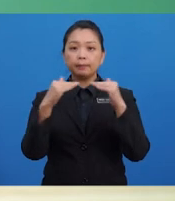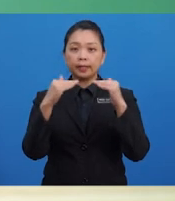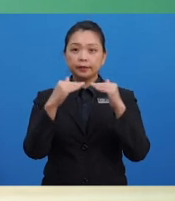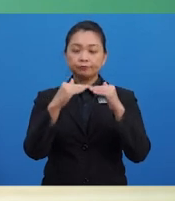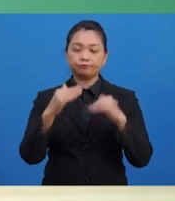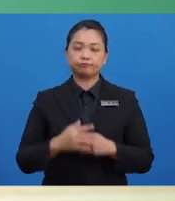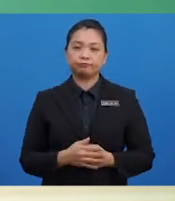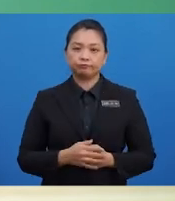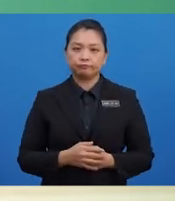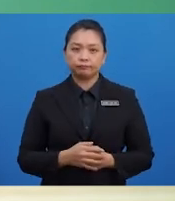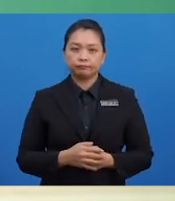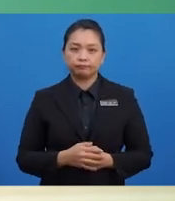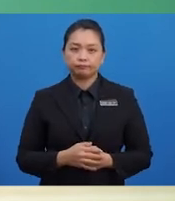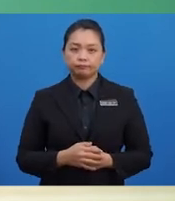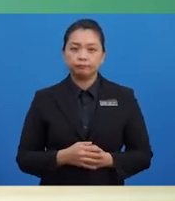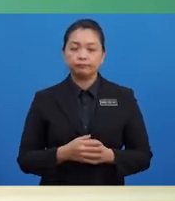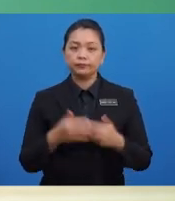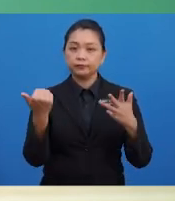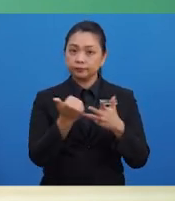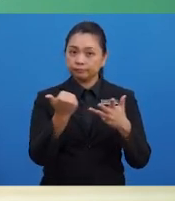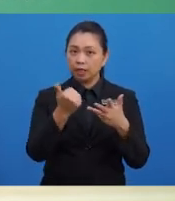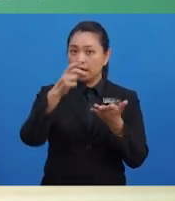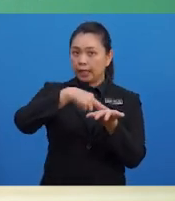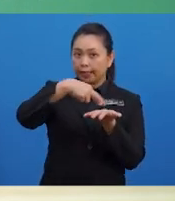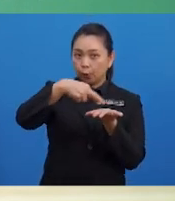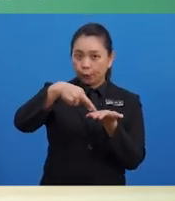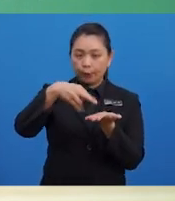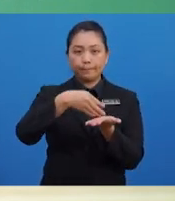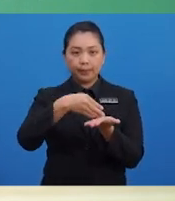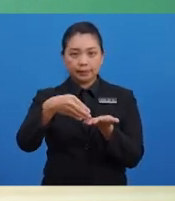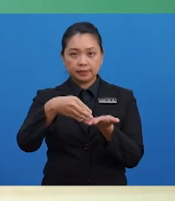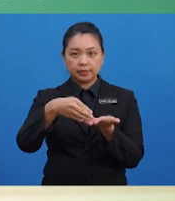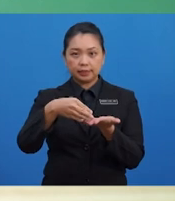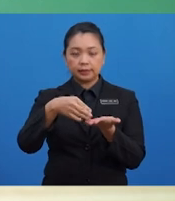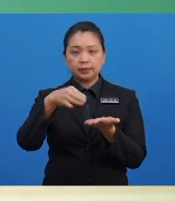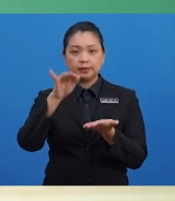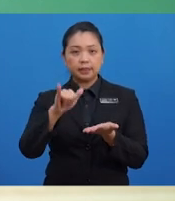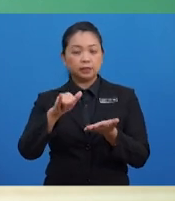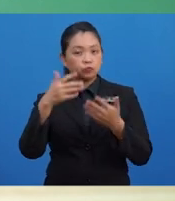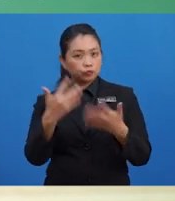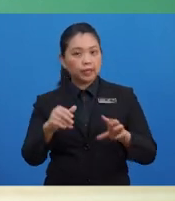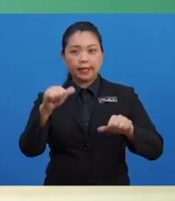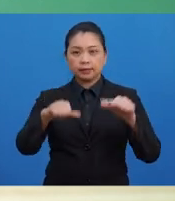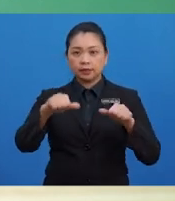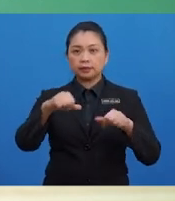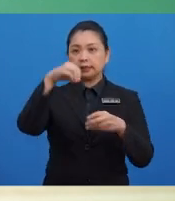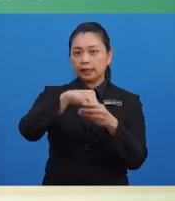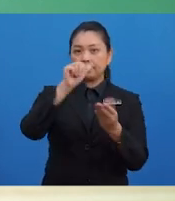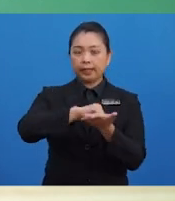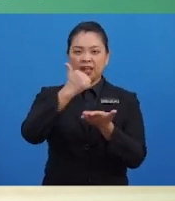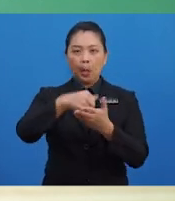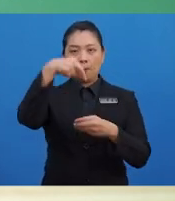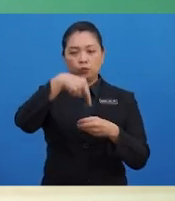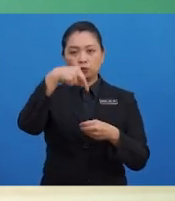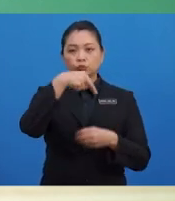Keempat, merekod belanja terselaras ke akaun untung rugi bagi tahun